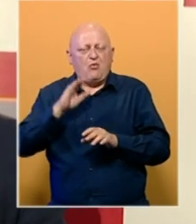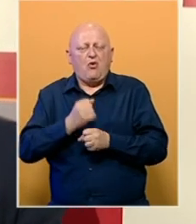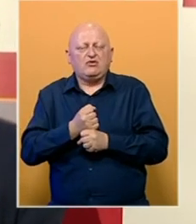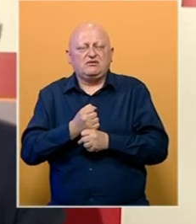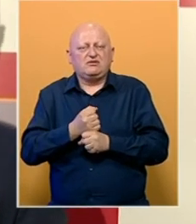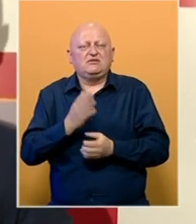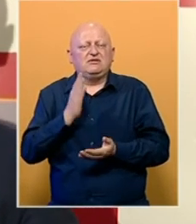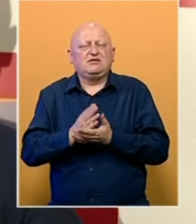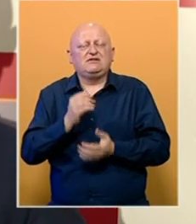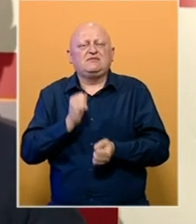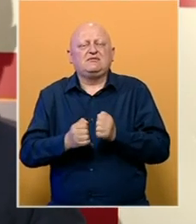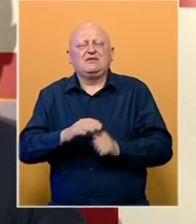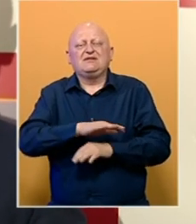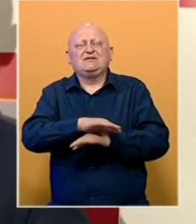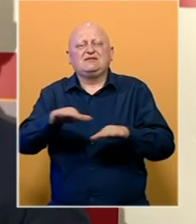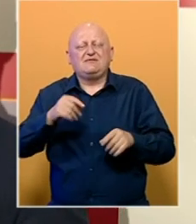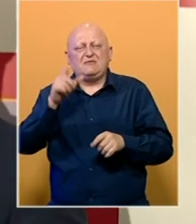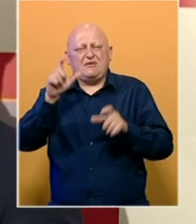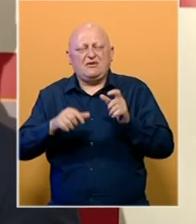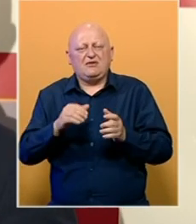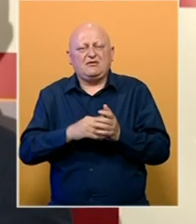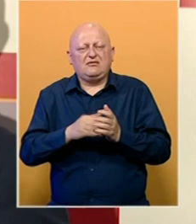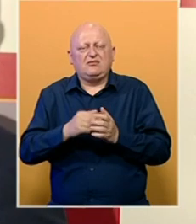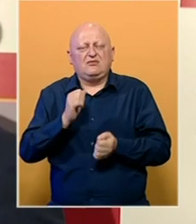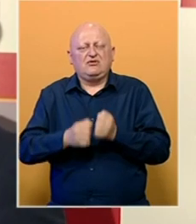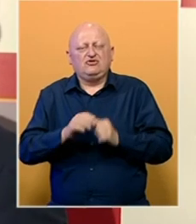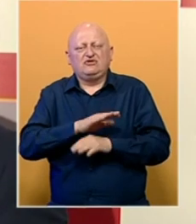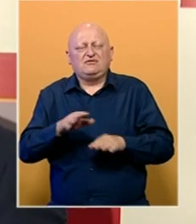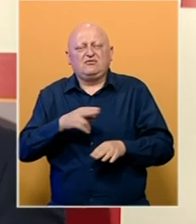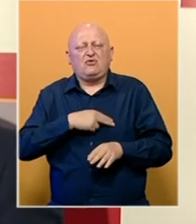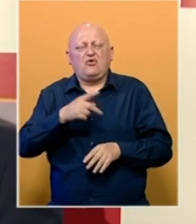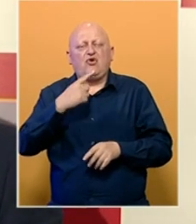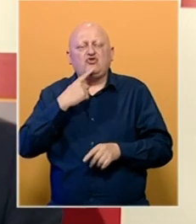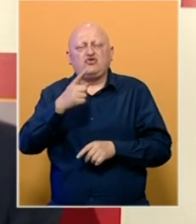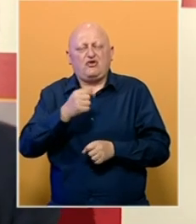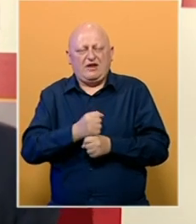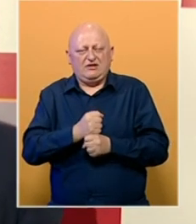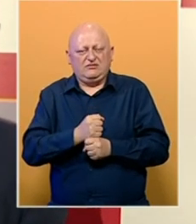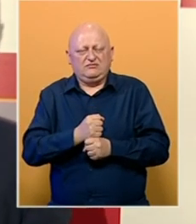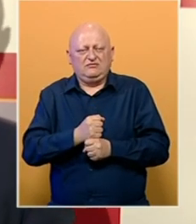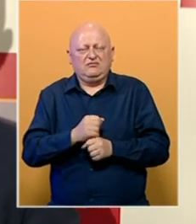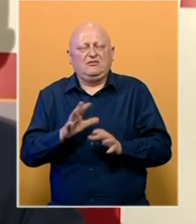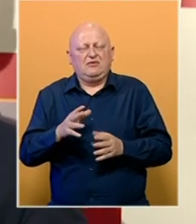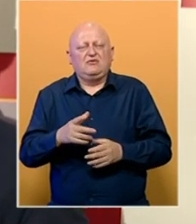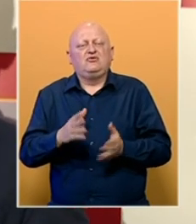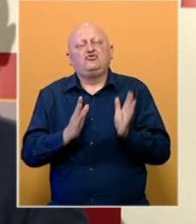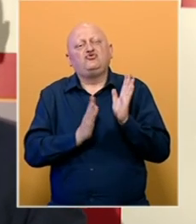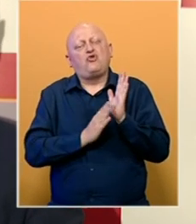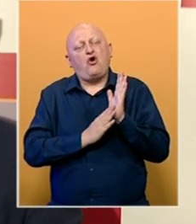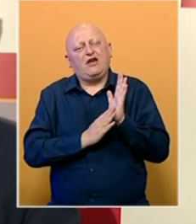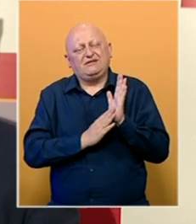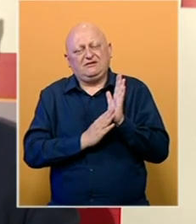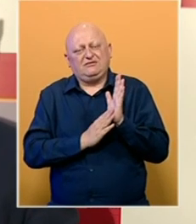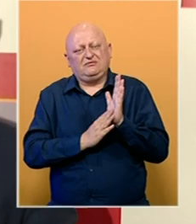desio zločin nad svim narodima i da treba za te zločine da svi odgovaraju, oni koji su to radili, naravno uz dokaze i